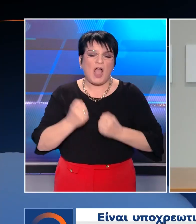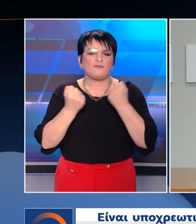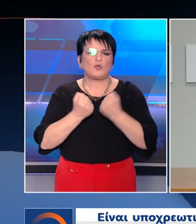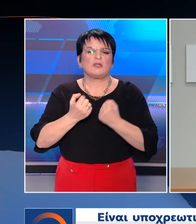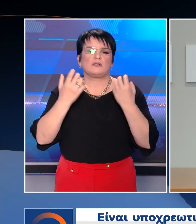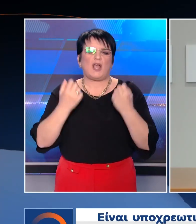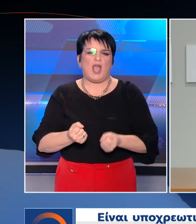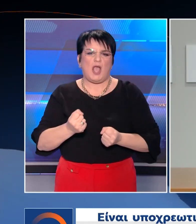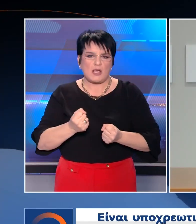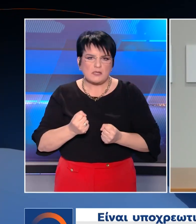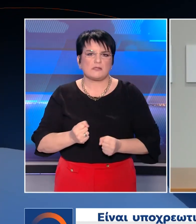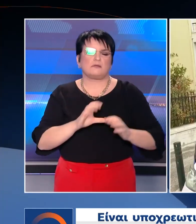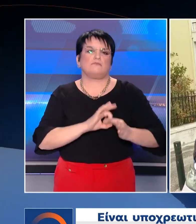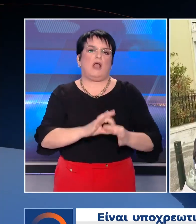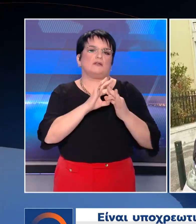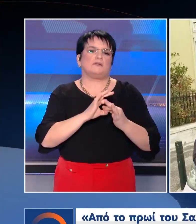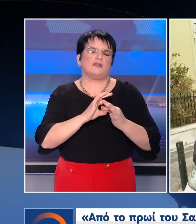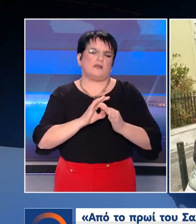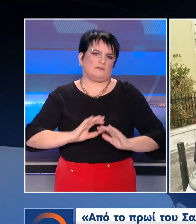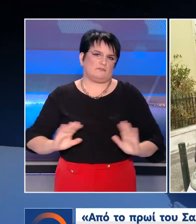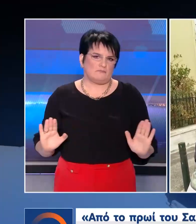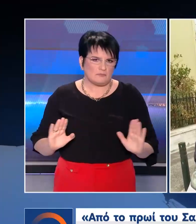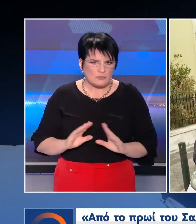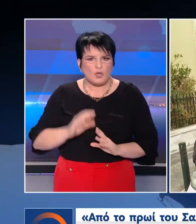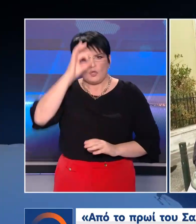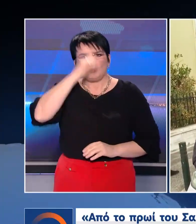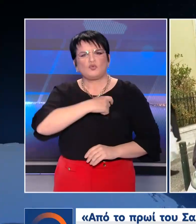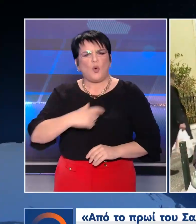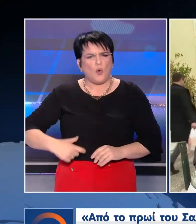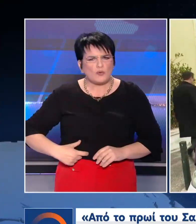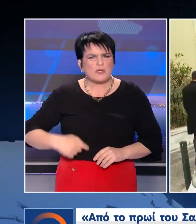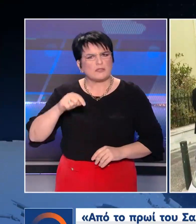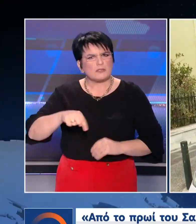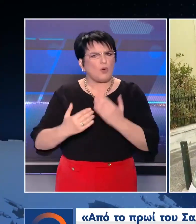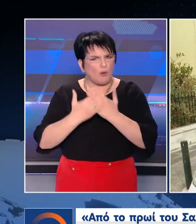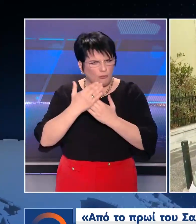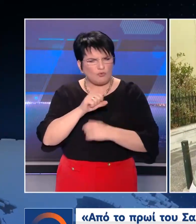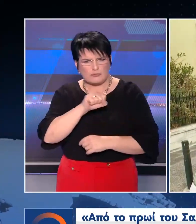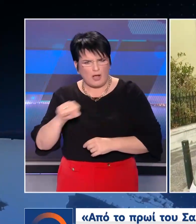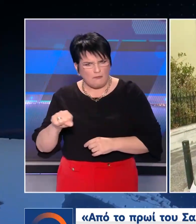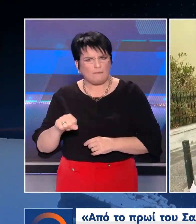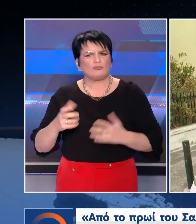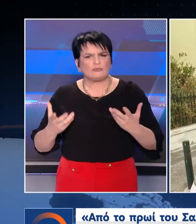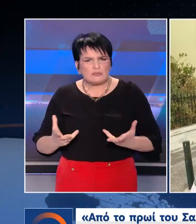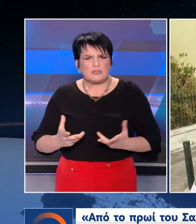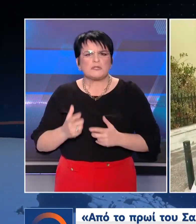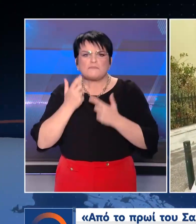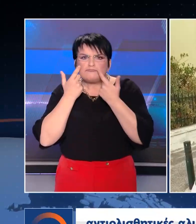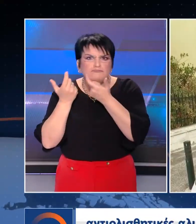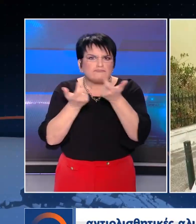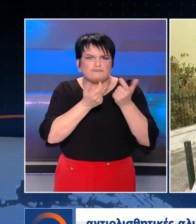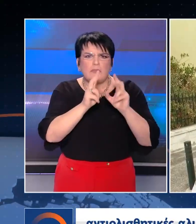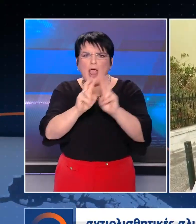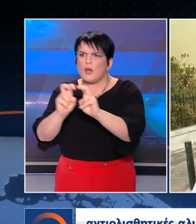οχημάτων με αντιολυσθητικά μέσα. Από το πρωί κλιμάκια της τροχέας πραγματοποιούν ελέγχους ώστε να διαπιστώσουν αν οι οδηγίοι έχουν μαζί τους